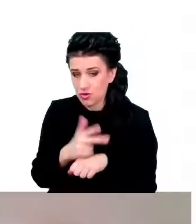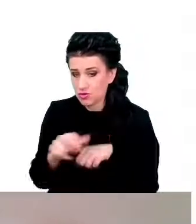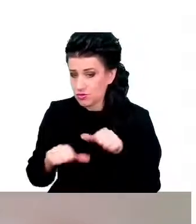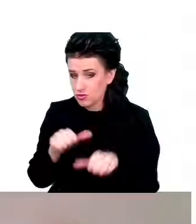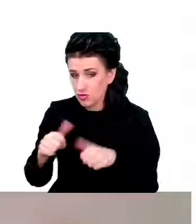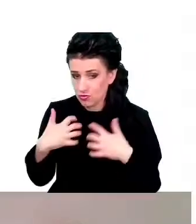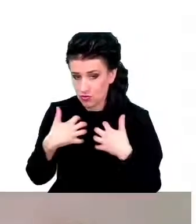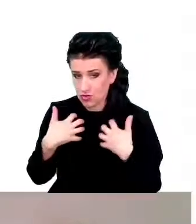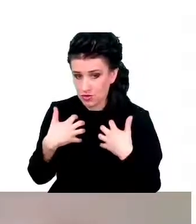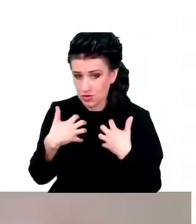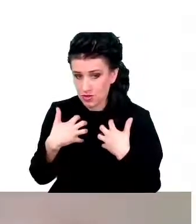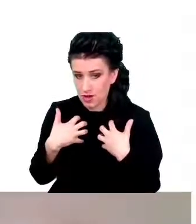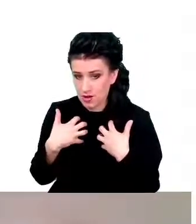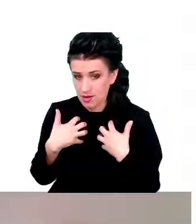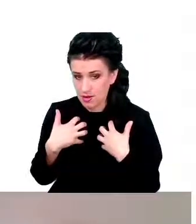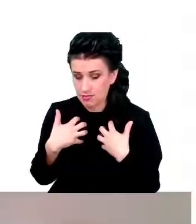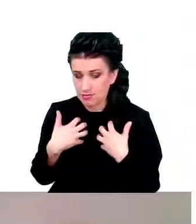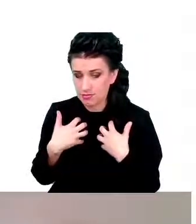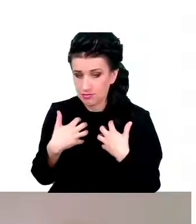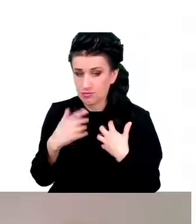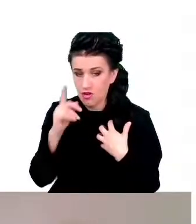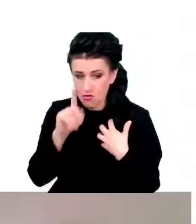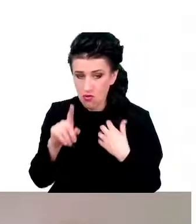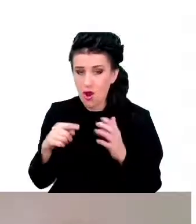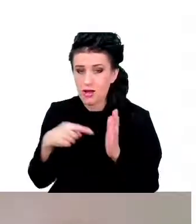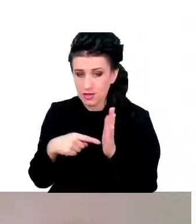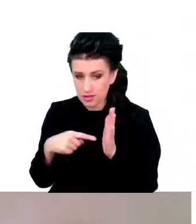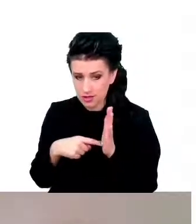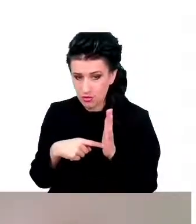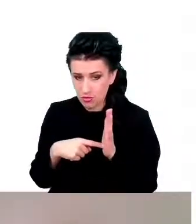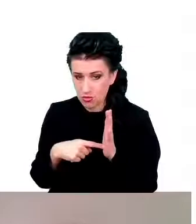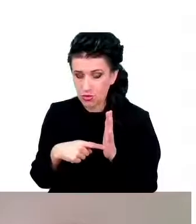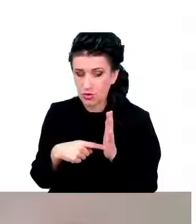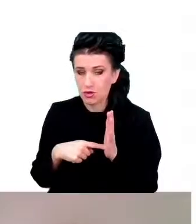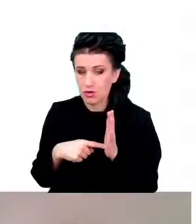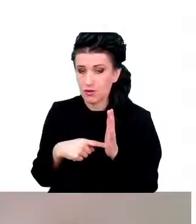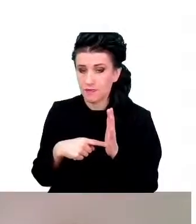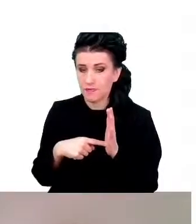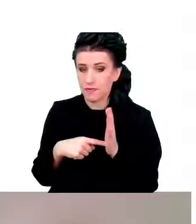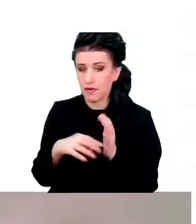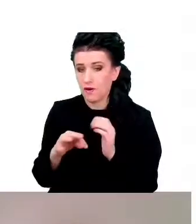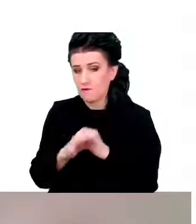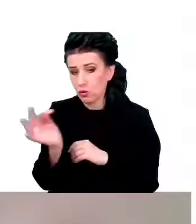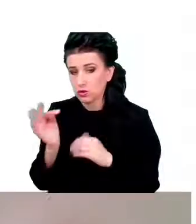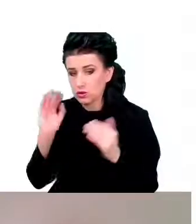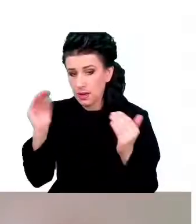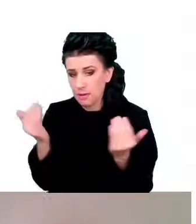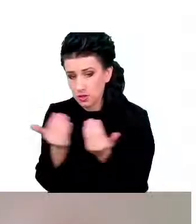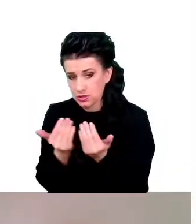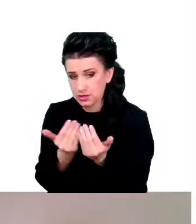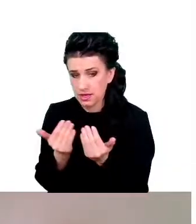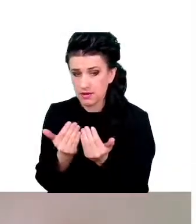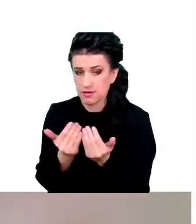mniej więcej 30 roku życia funkcje poznawcze, czy